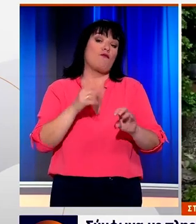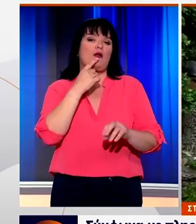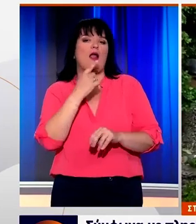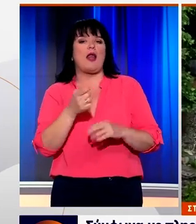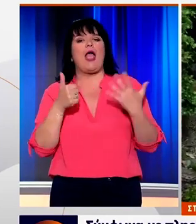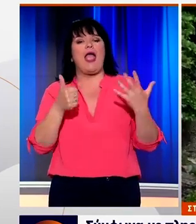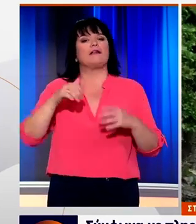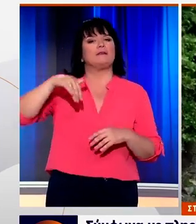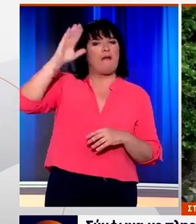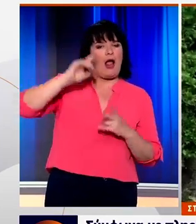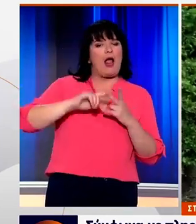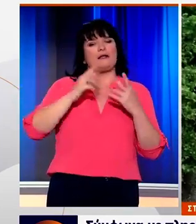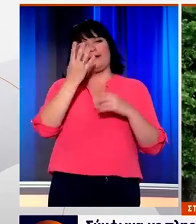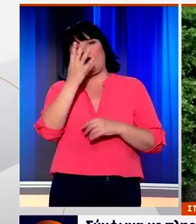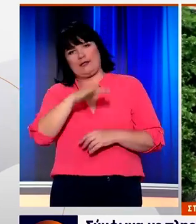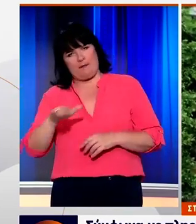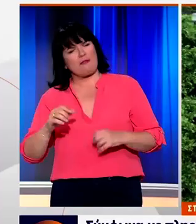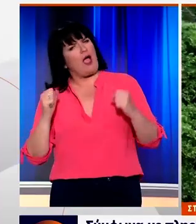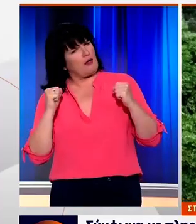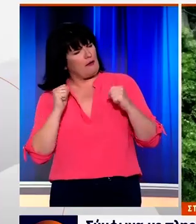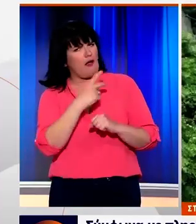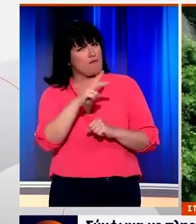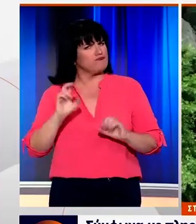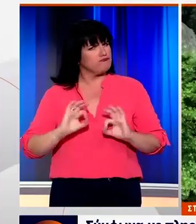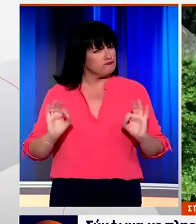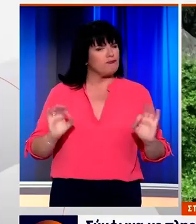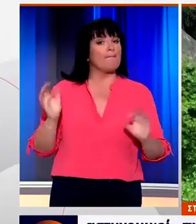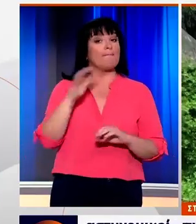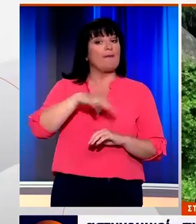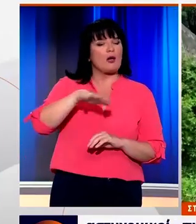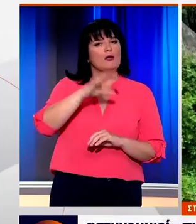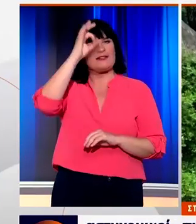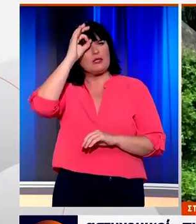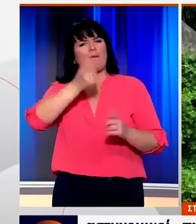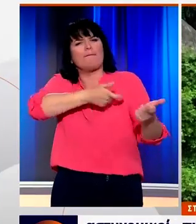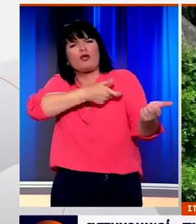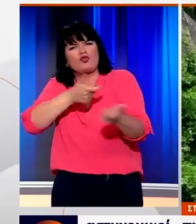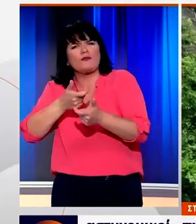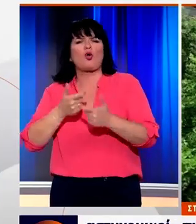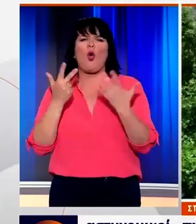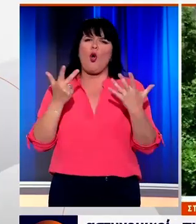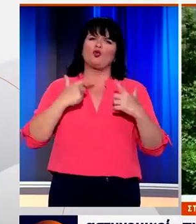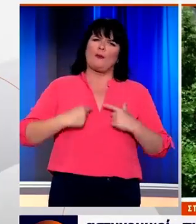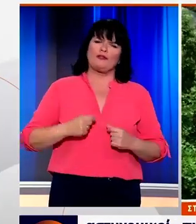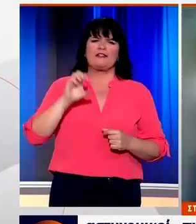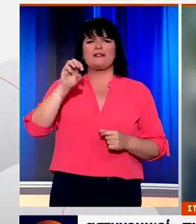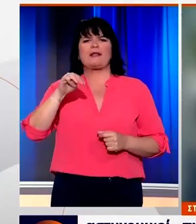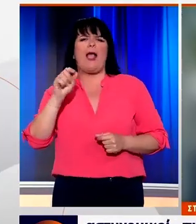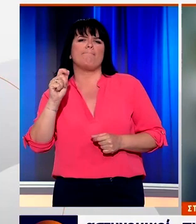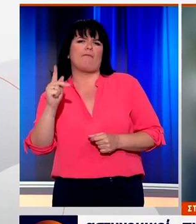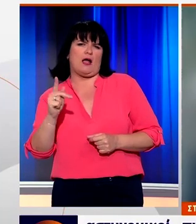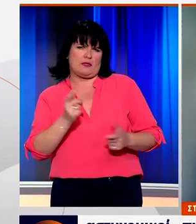πρόκειται για έξι ενήλικες και τέσσερα παιδιά που είναι καλά στην υγεία τους, ενώ στην περιοχή έσπευσαν αστυνομικοί, πυροσβέστες και οχταμελής ομάδα της ΕΜΑΚ.